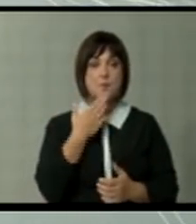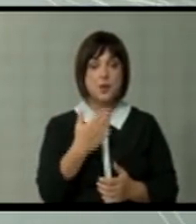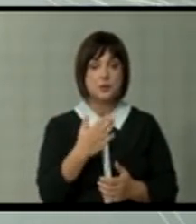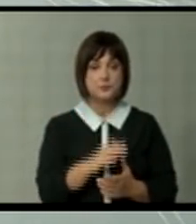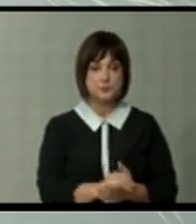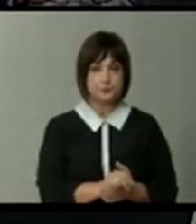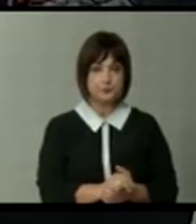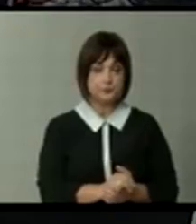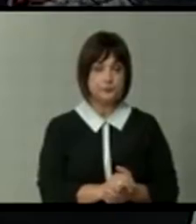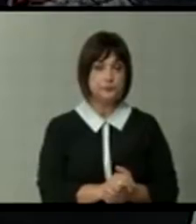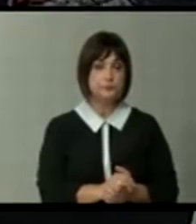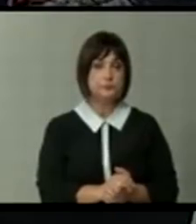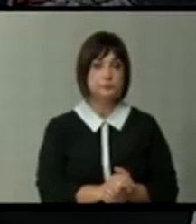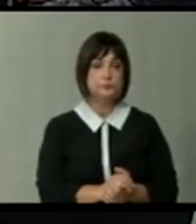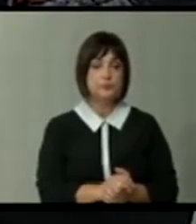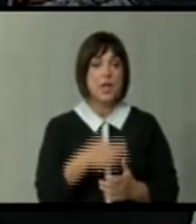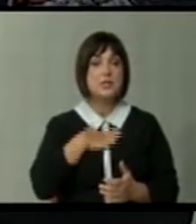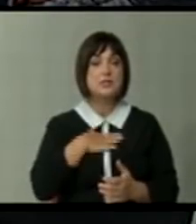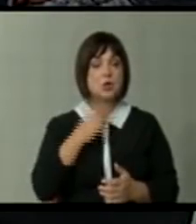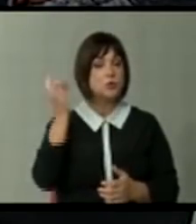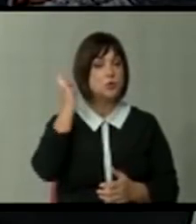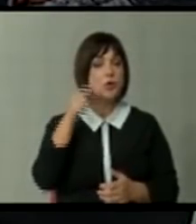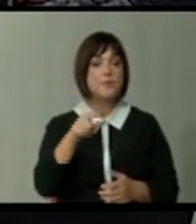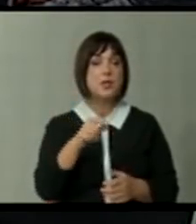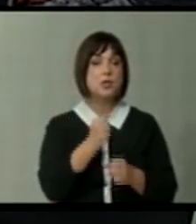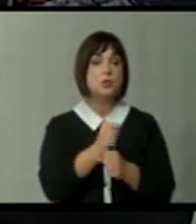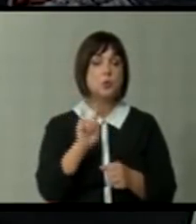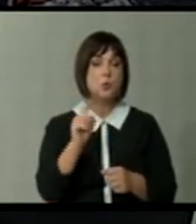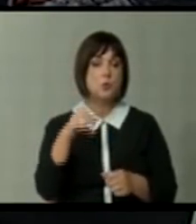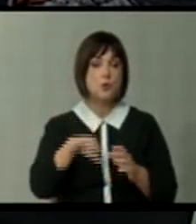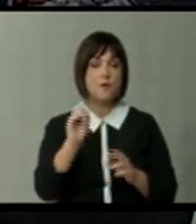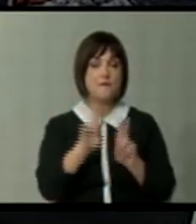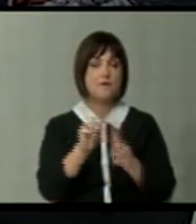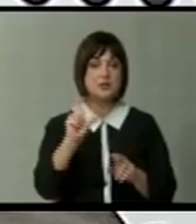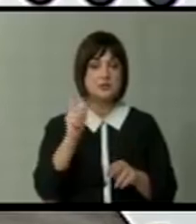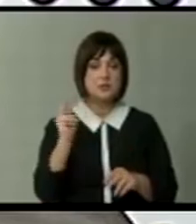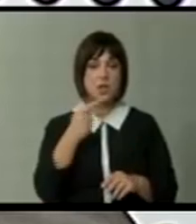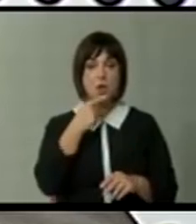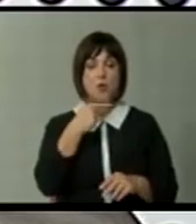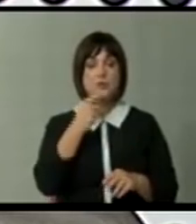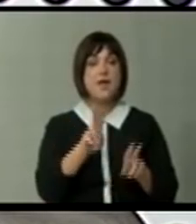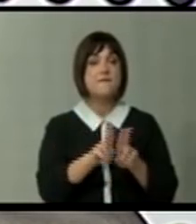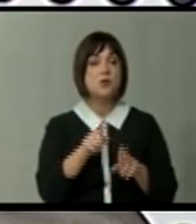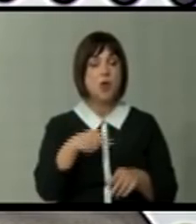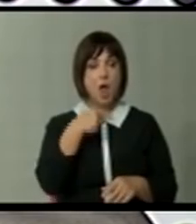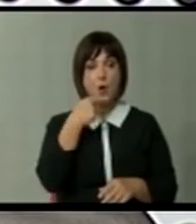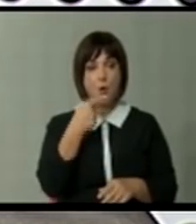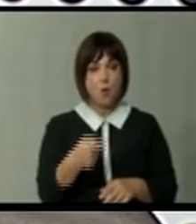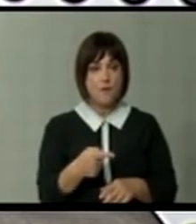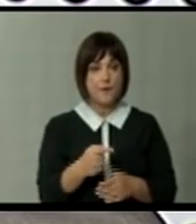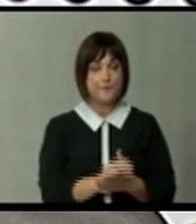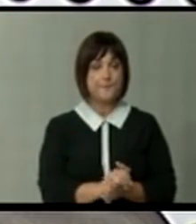несигурност која владе во државата. Благодарам. Сакам нагочуваме и мисленето на Дујовски во однос на изјавата на Верушевски и обаа теза што